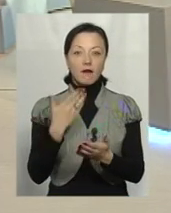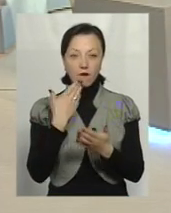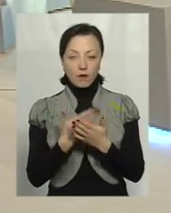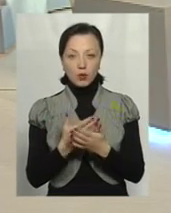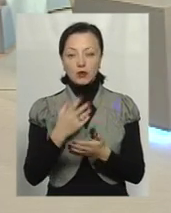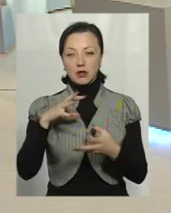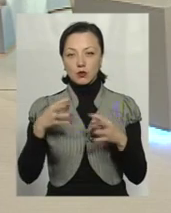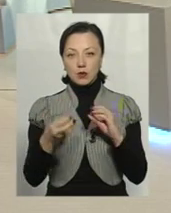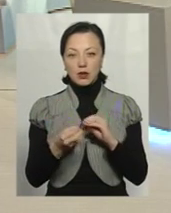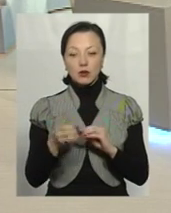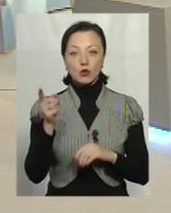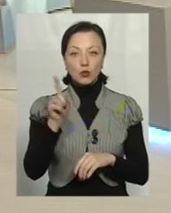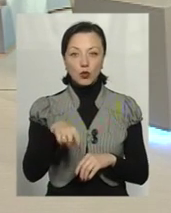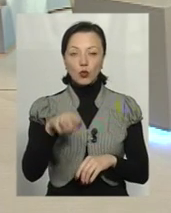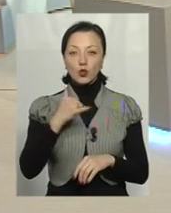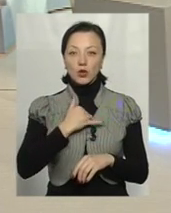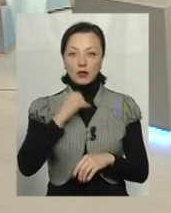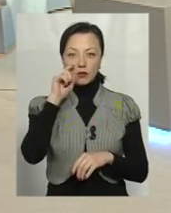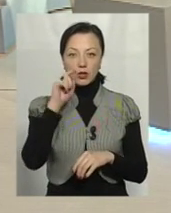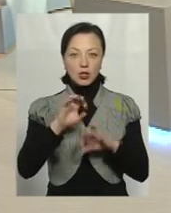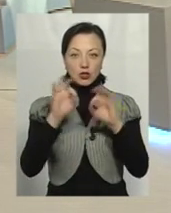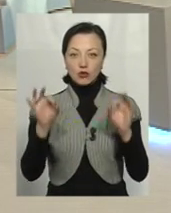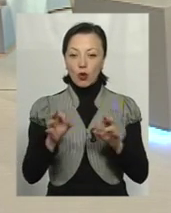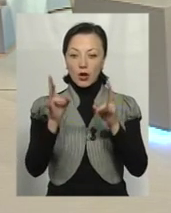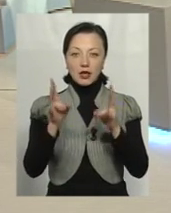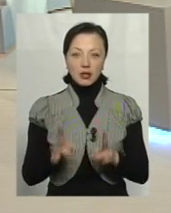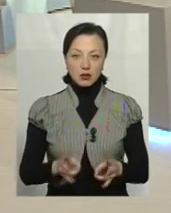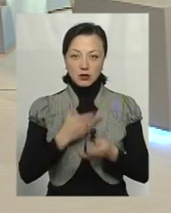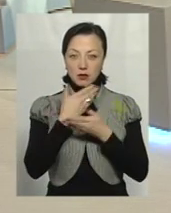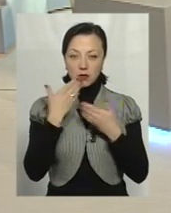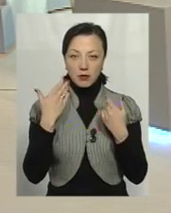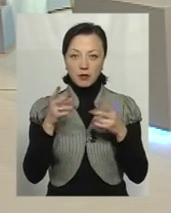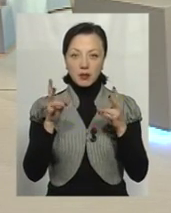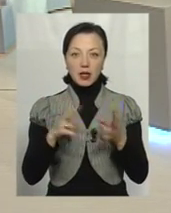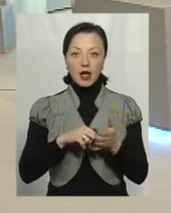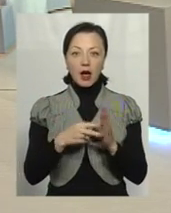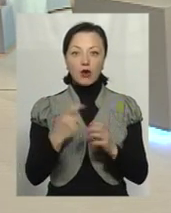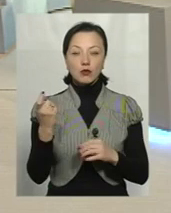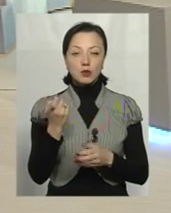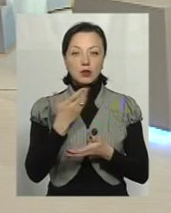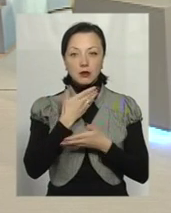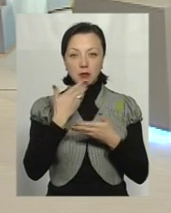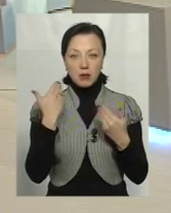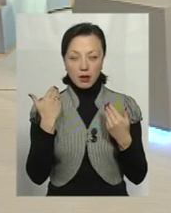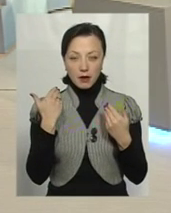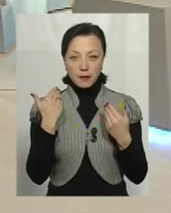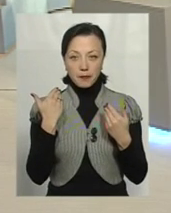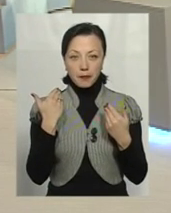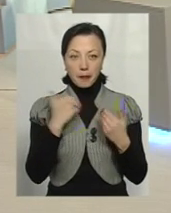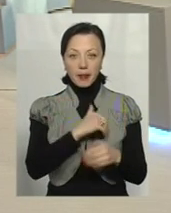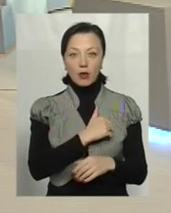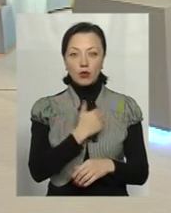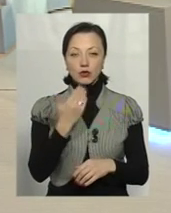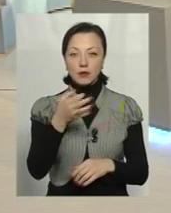Тому в нас в Україні не відбувається нічого трагічного, ніякої біди в нас економічної немає. Хочу вам